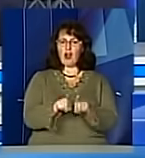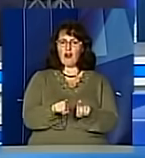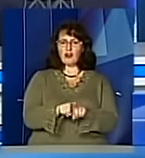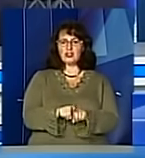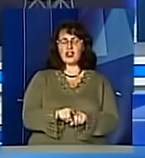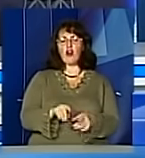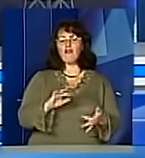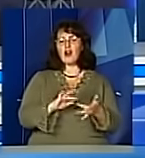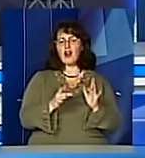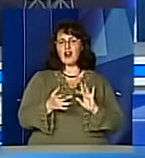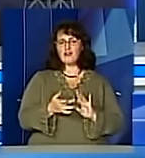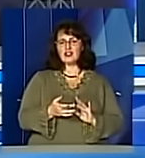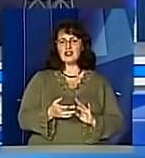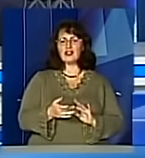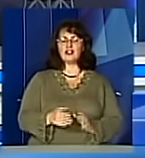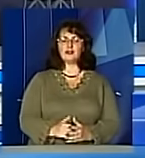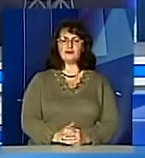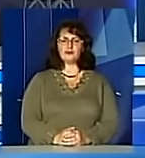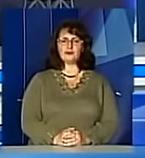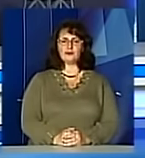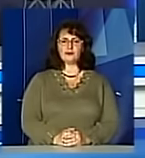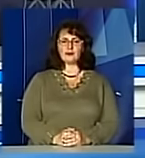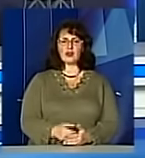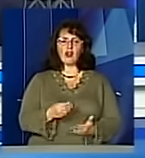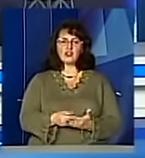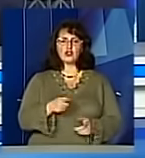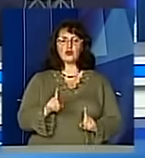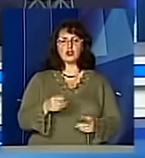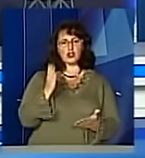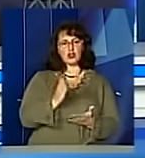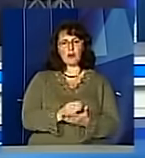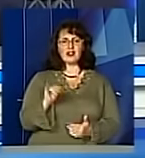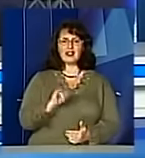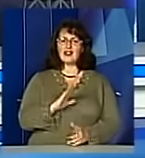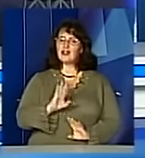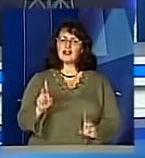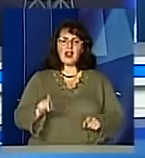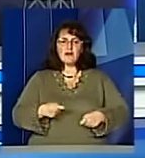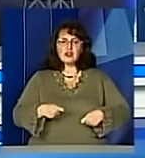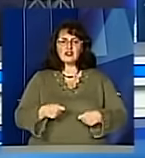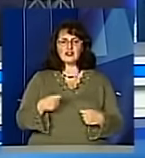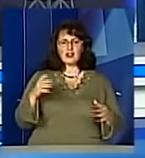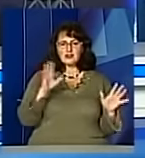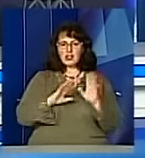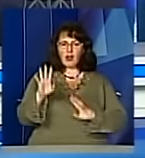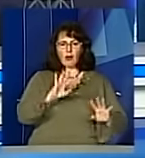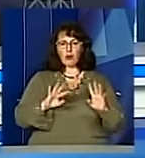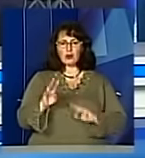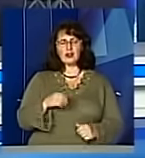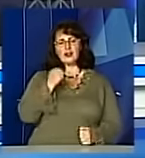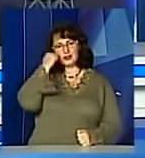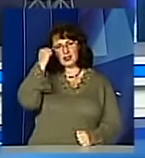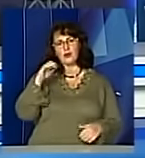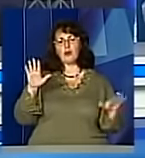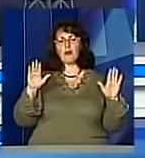нашому інтернет-порталі lviv.tv. Цінуйте те, що маєте, і не женіться за примарним. Дякую, що з нами. До